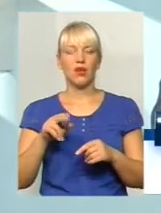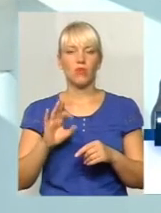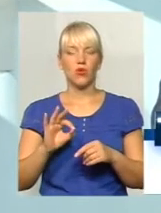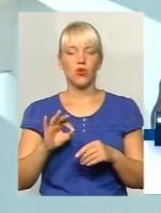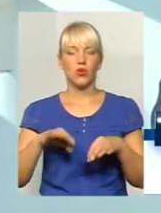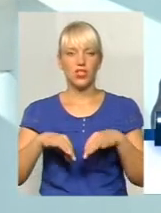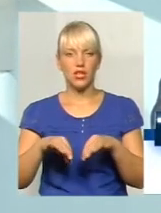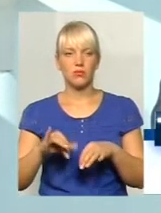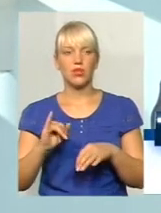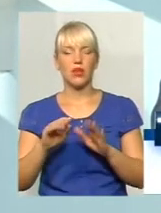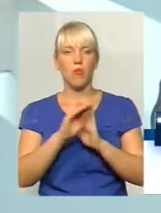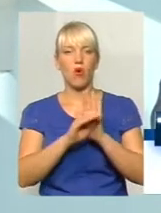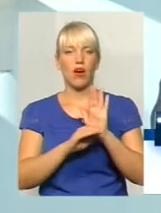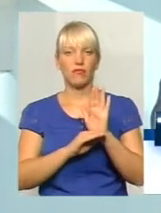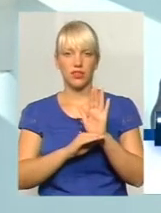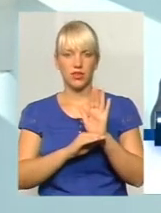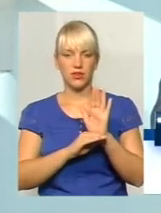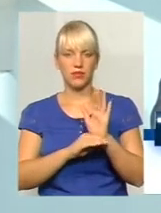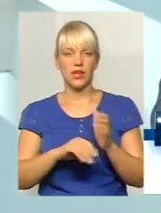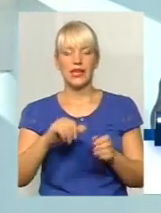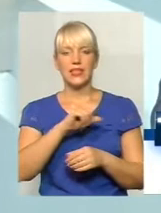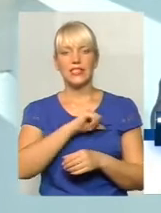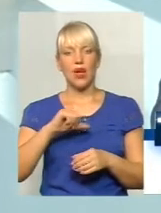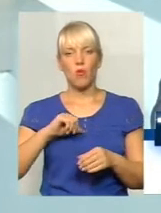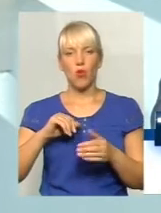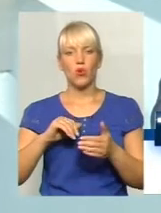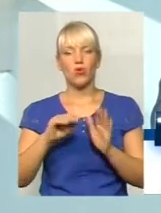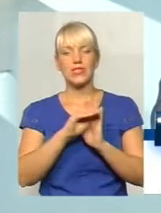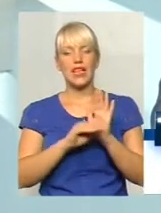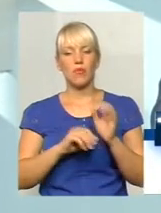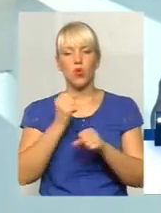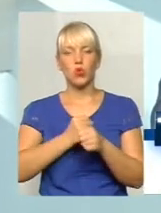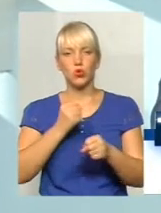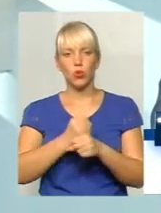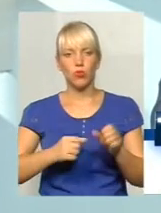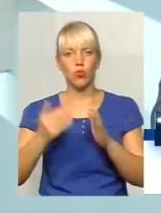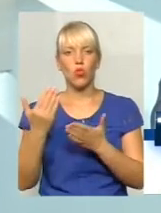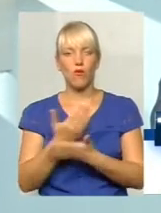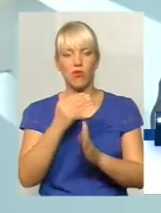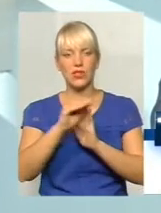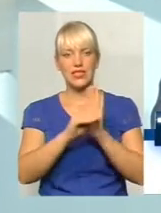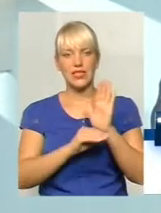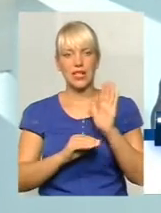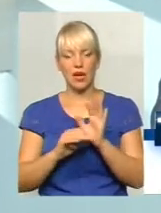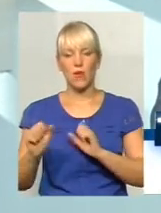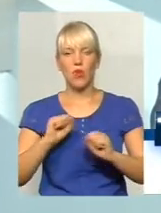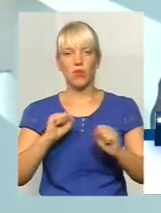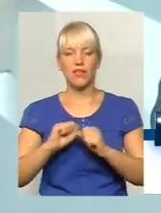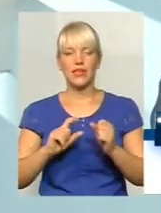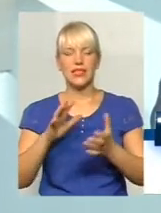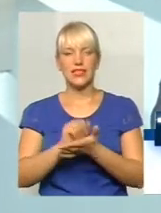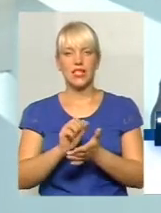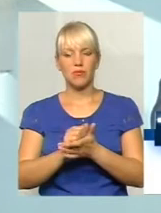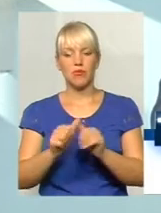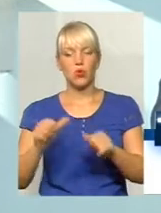зміни по графіках. Самою розробкою нової схеми управління зайнялося в минулому році. На